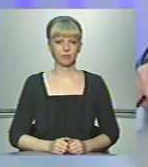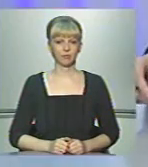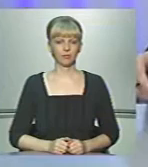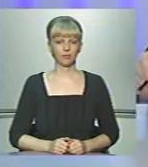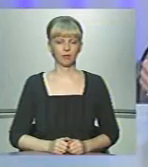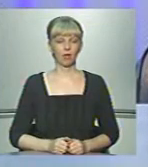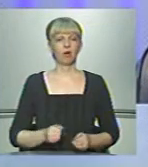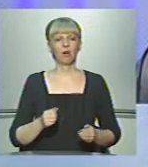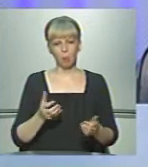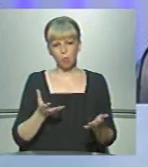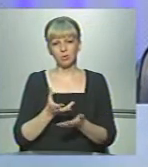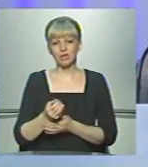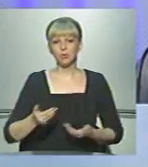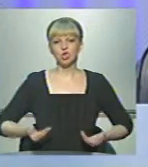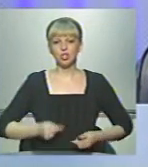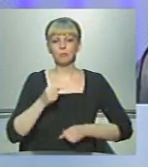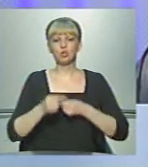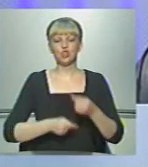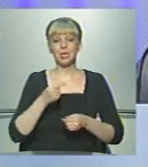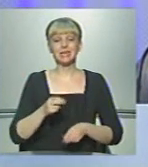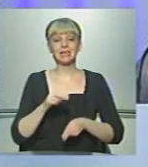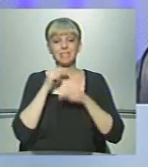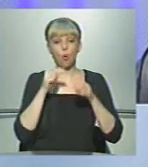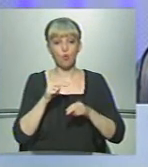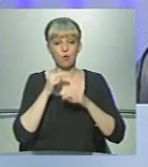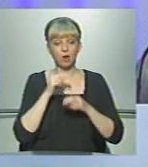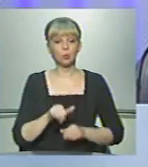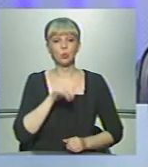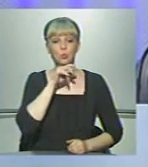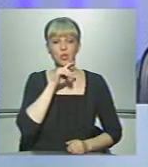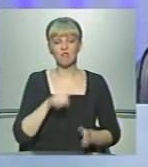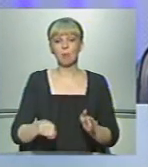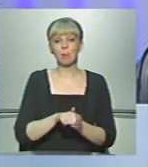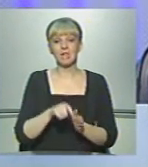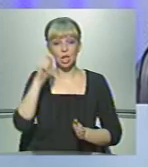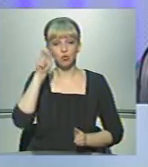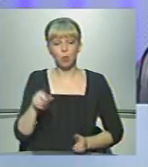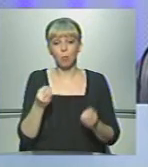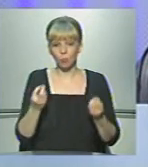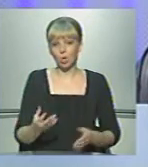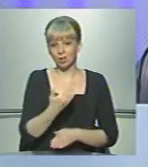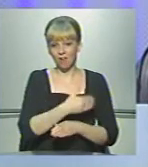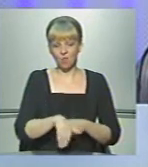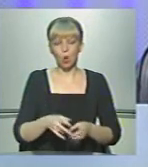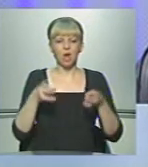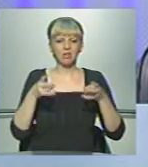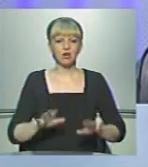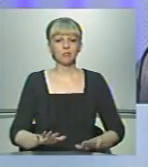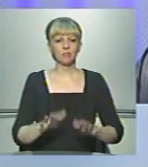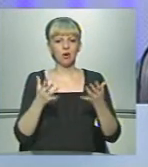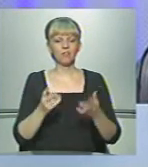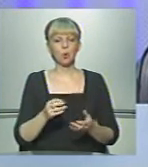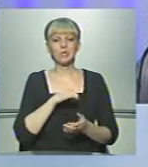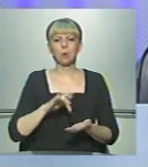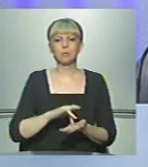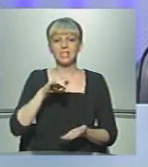Поплатився життям через зауваження. У Чернівцях вбили чоловіка просто на вулиці. Трагічна подія сталася у